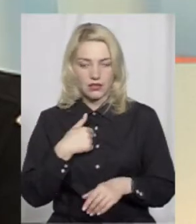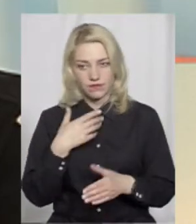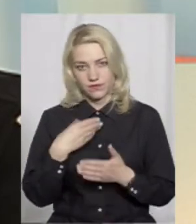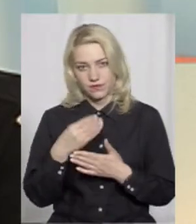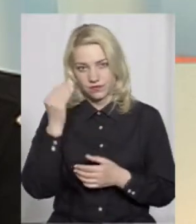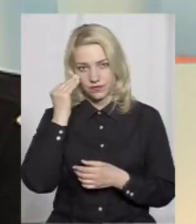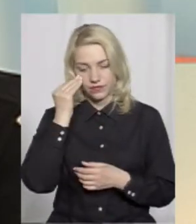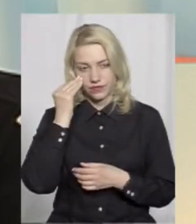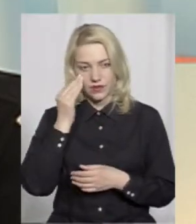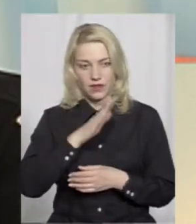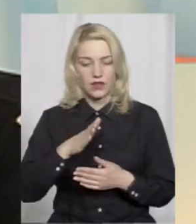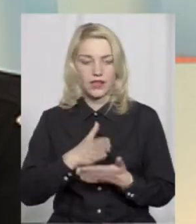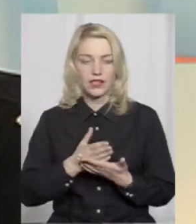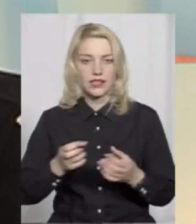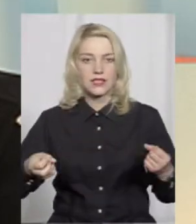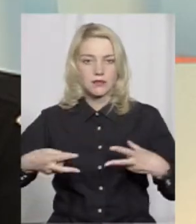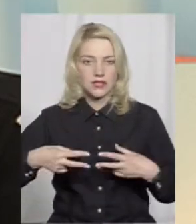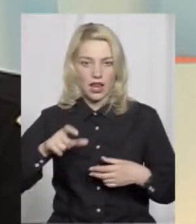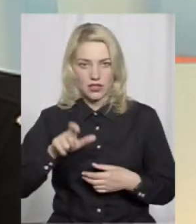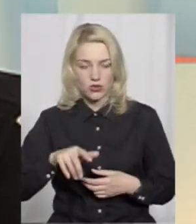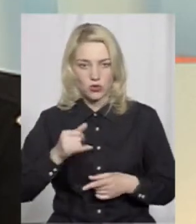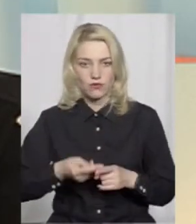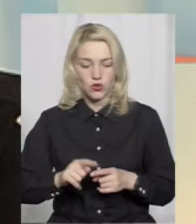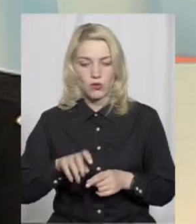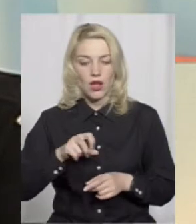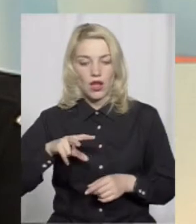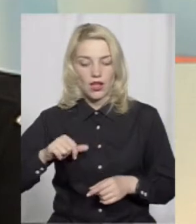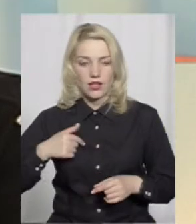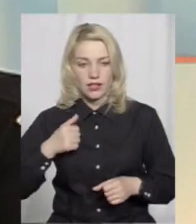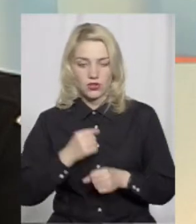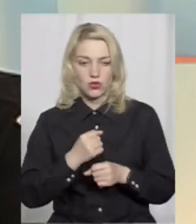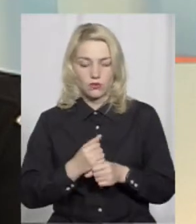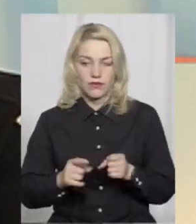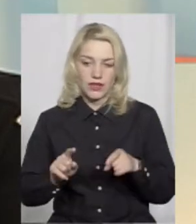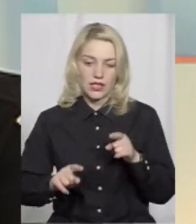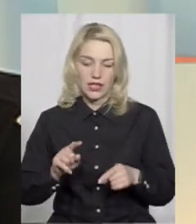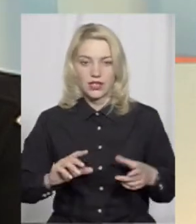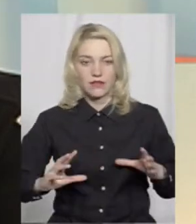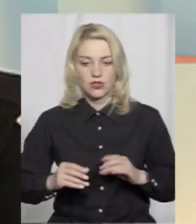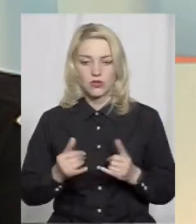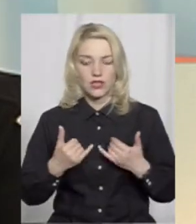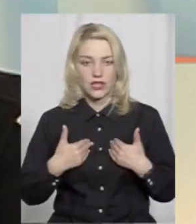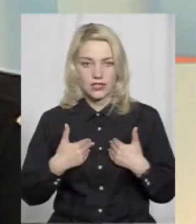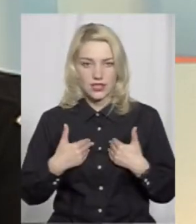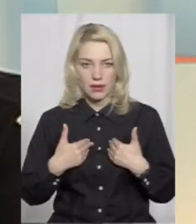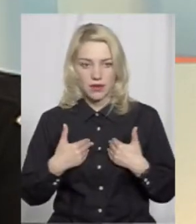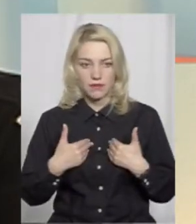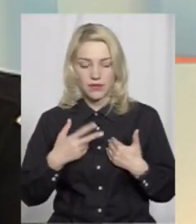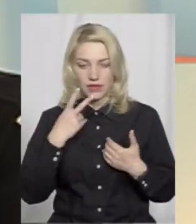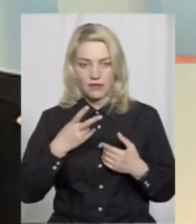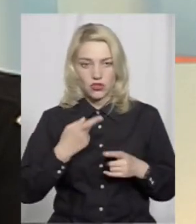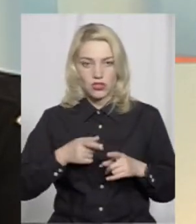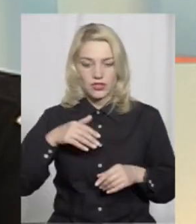сторони, я не є спеціалістом в цьому, але я зробив деякі висновки для себе, дивлячись дане відео.